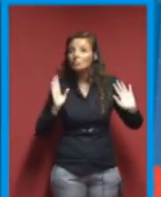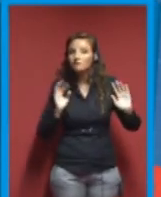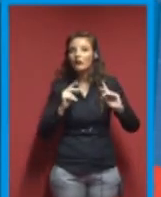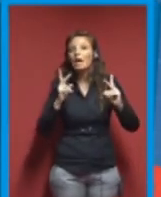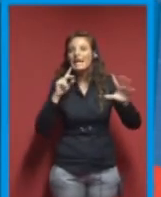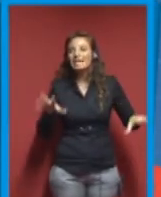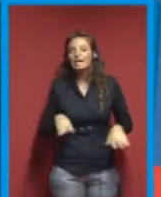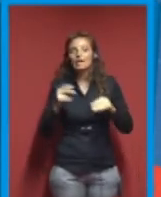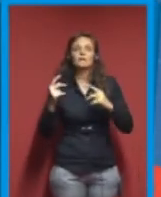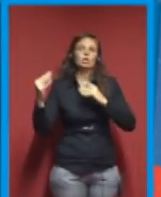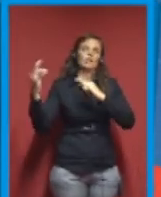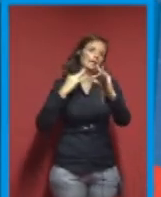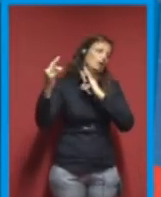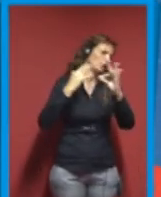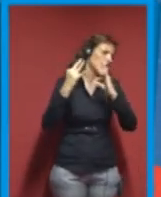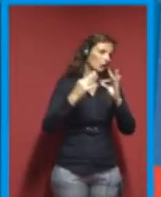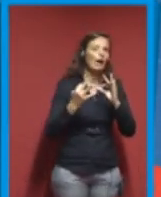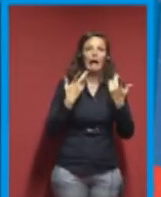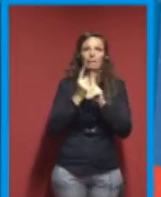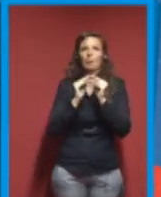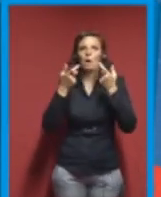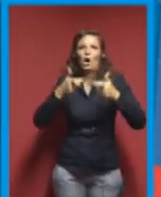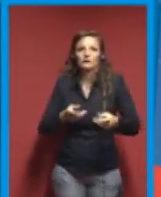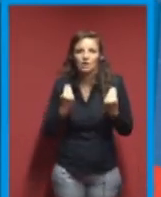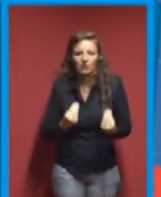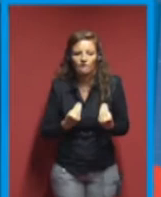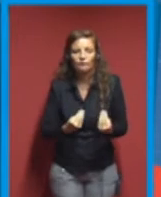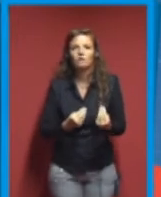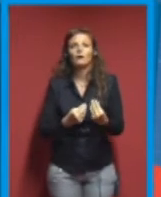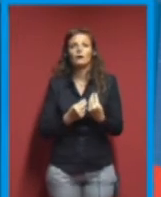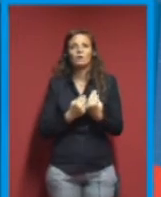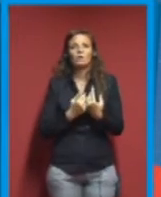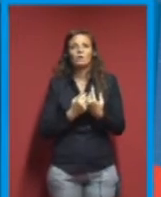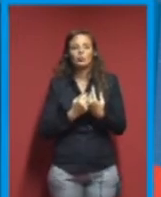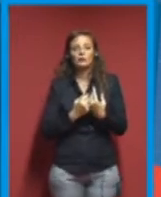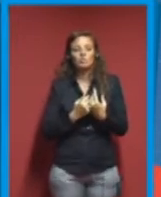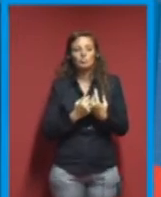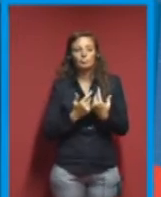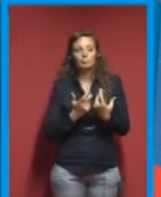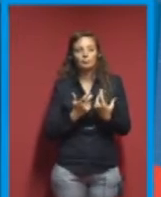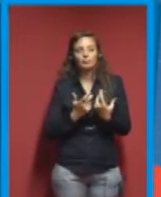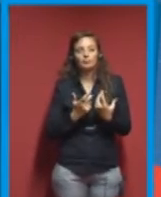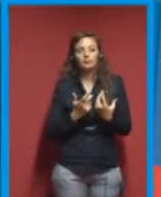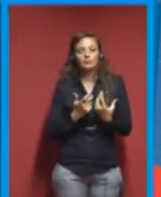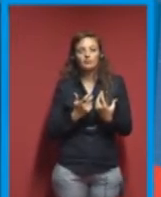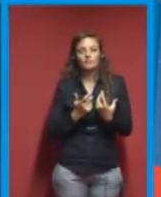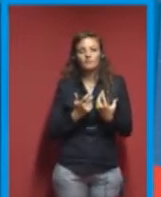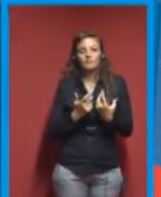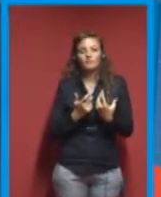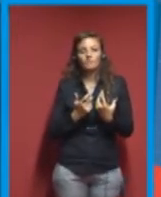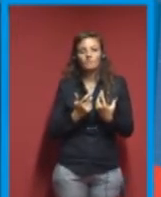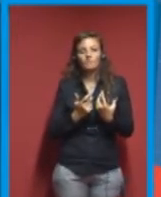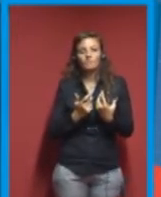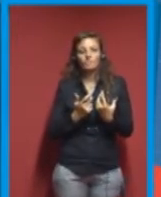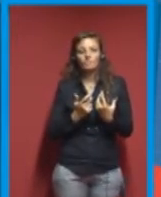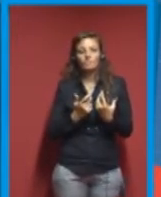criticati, perché dobbiamo farlo, però se passiamo attraverso